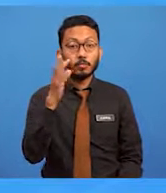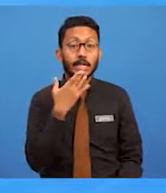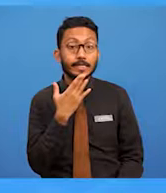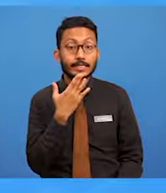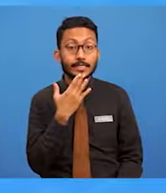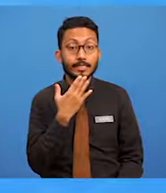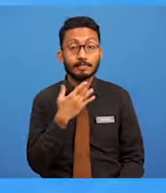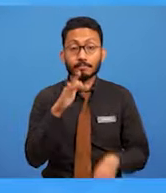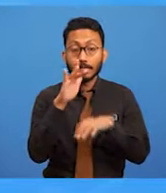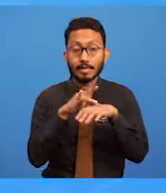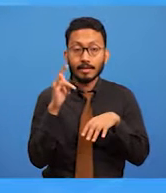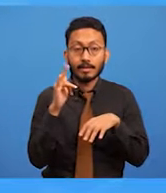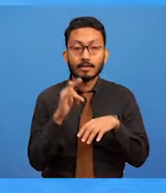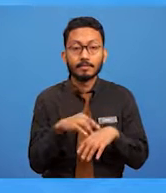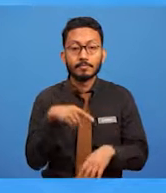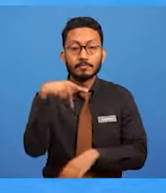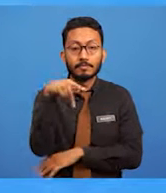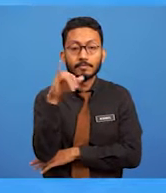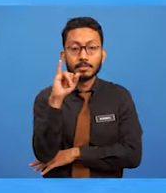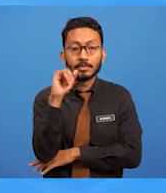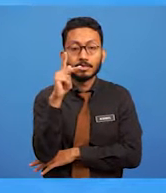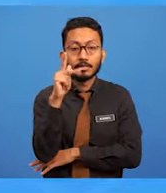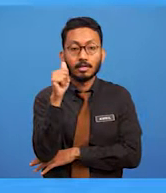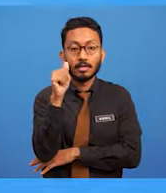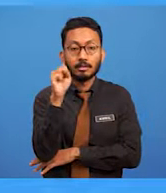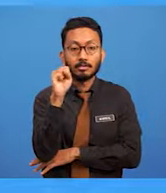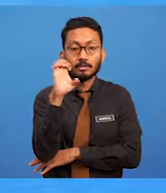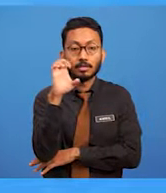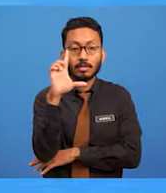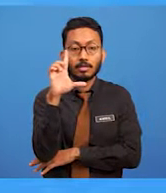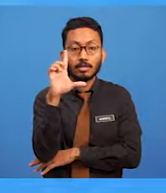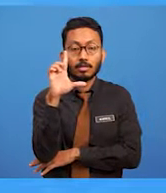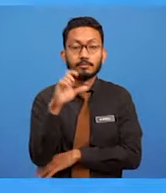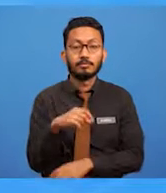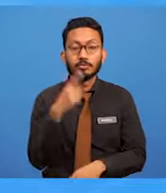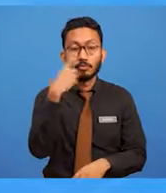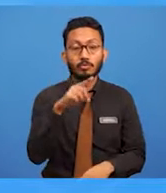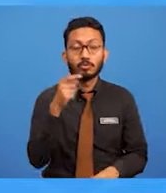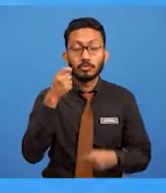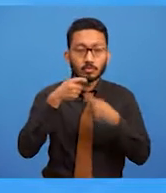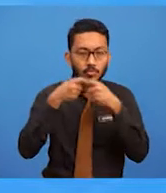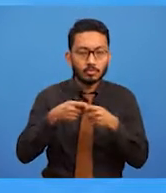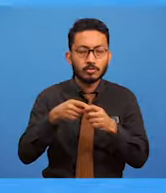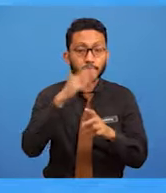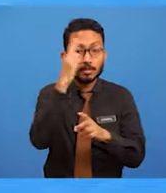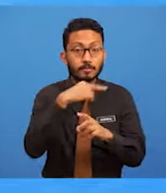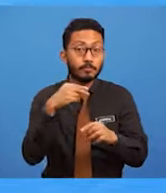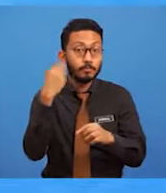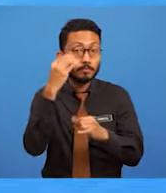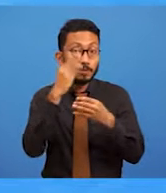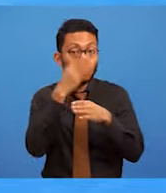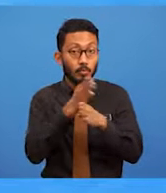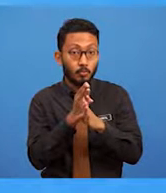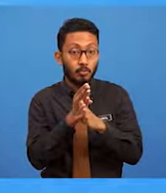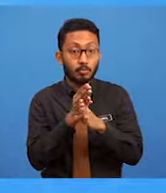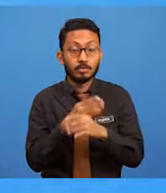untuk menentukan rupa bentuk imej tersebut. Setiap piksel akan